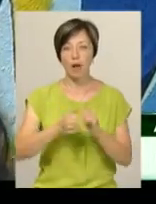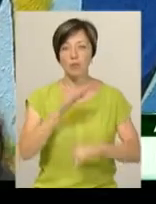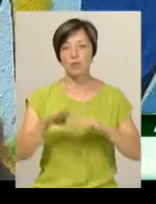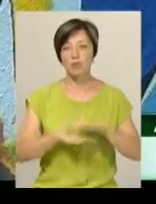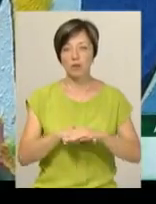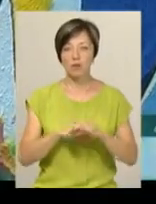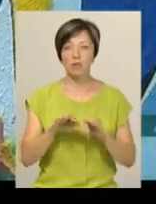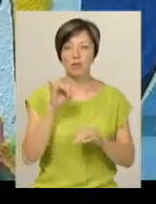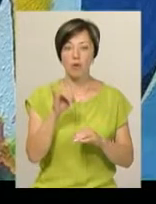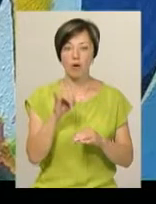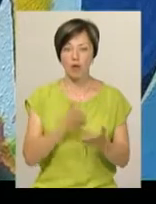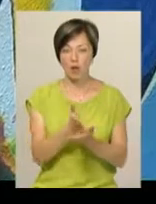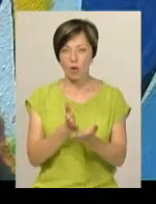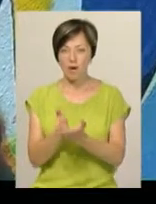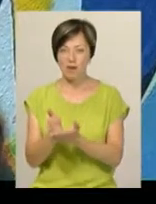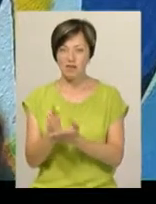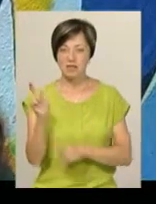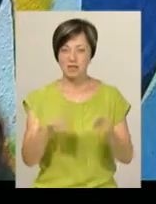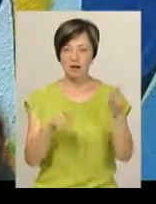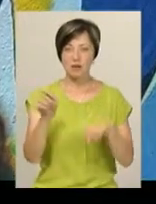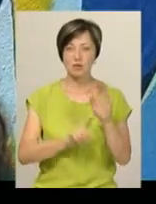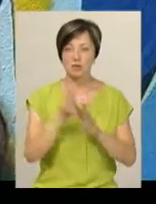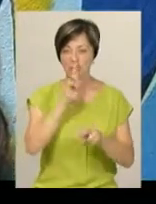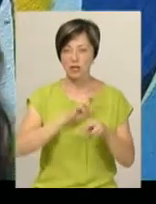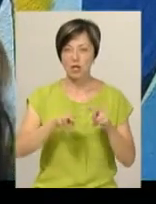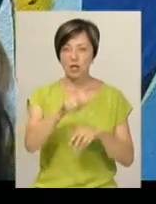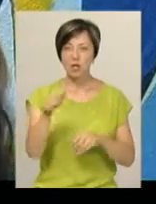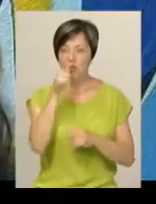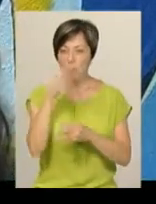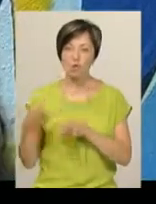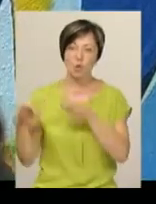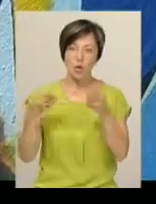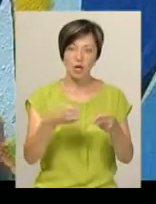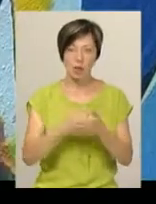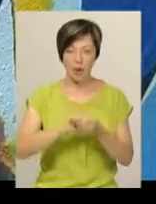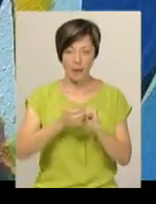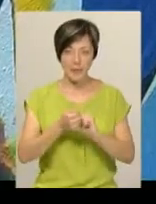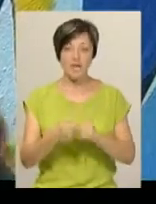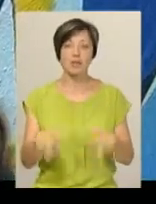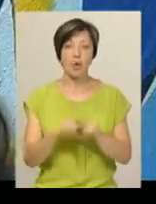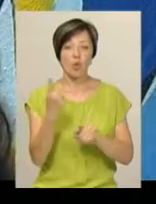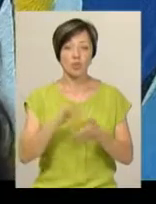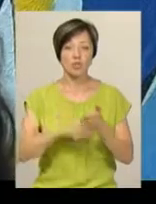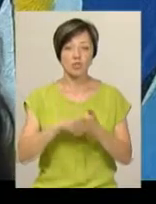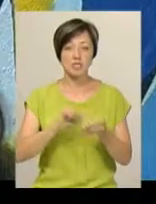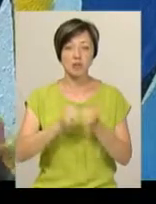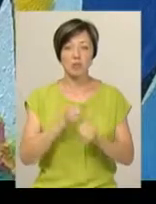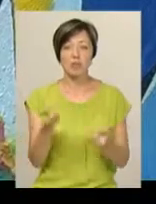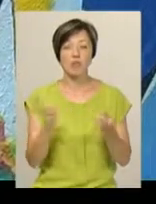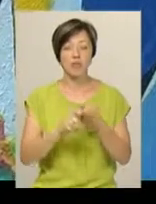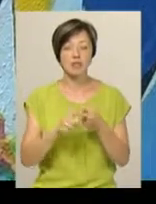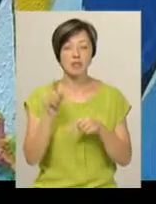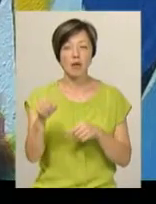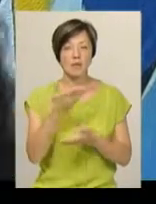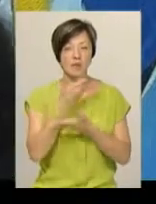погана логістика, і ми почали втрачати людей, які не можуть доїхати до Кам'янця. І також ще одна причина з Кам'янцем пов'язана –